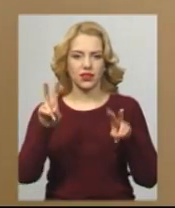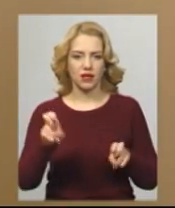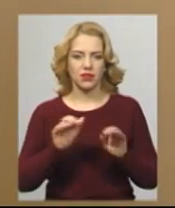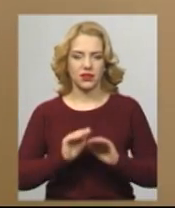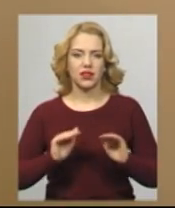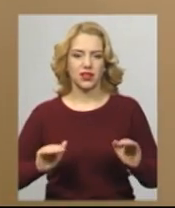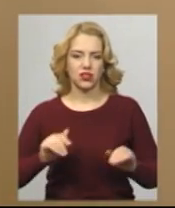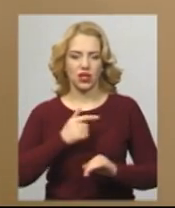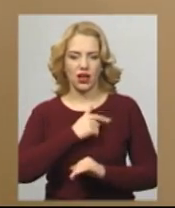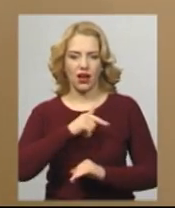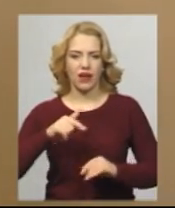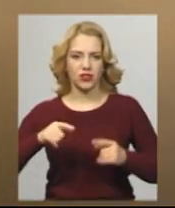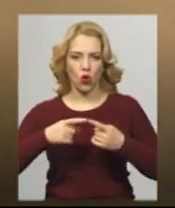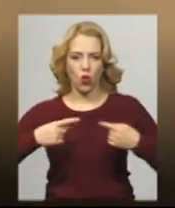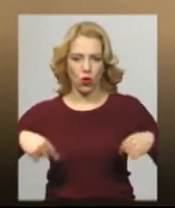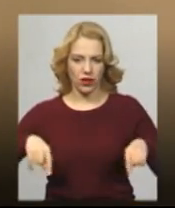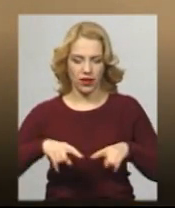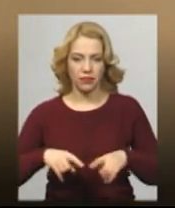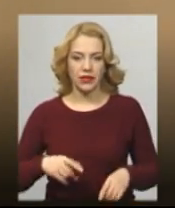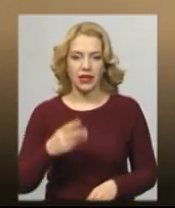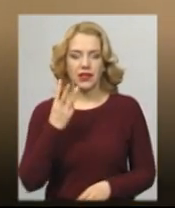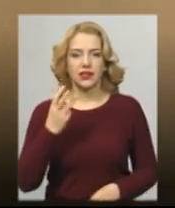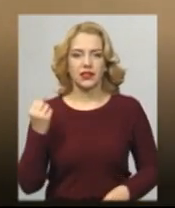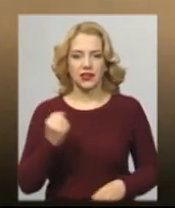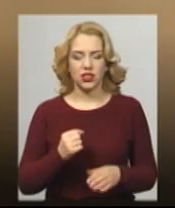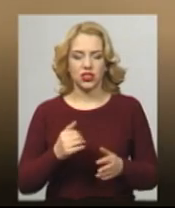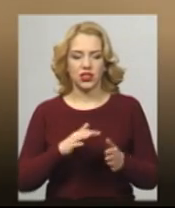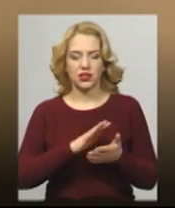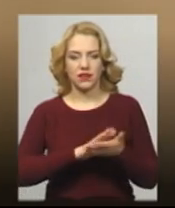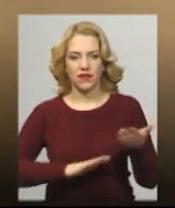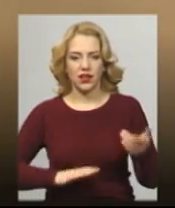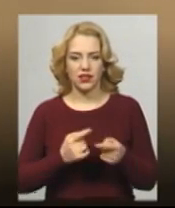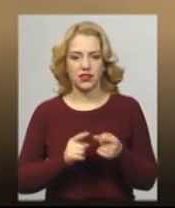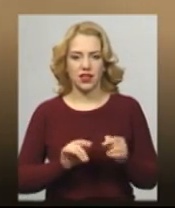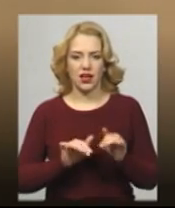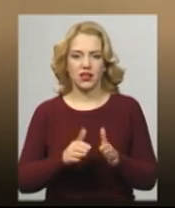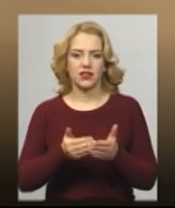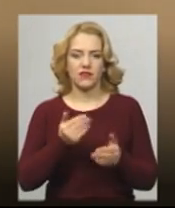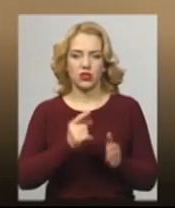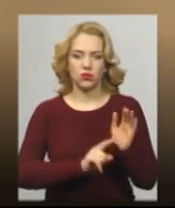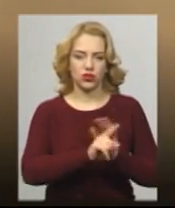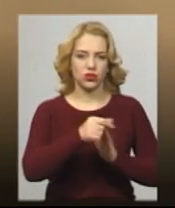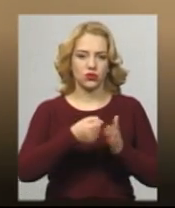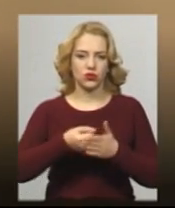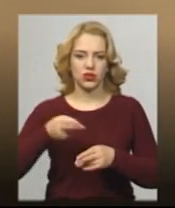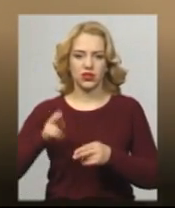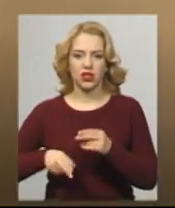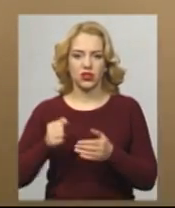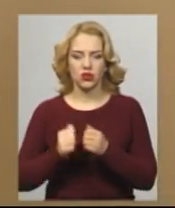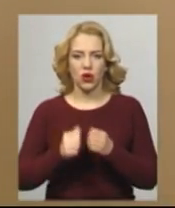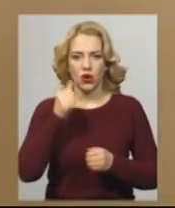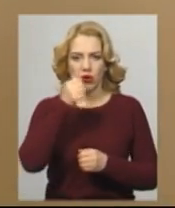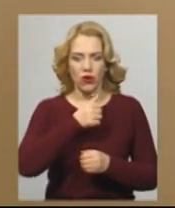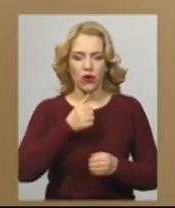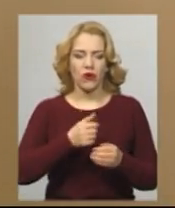кардіології. Приблизно три тижні триває сама акція від початку до кінця. Щороку в квітні